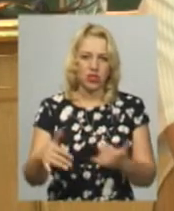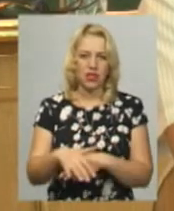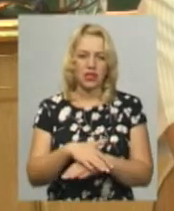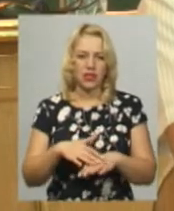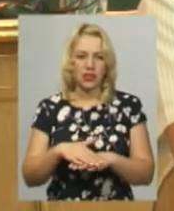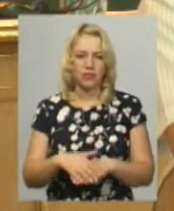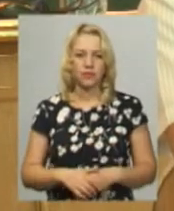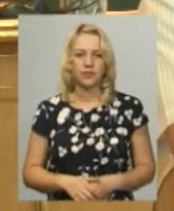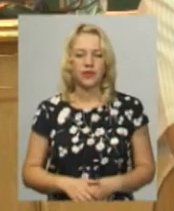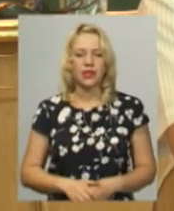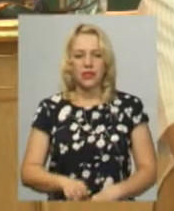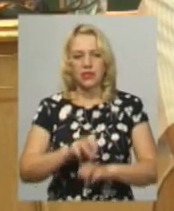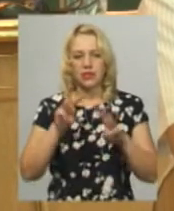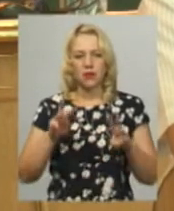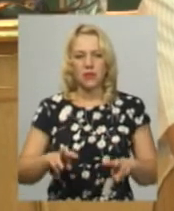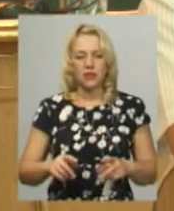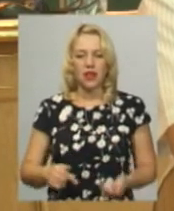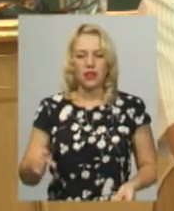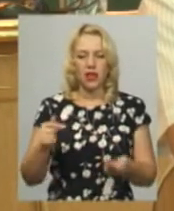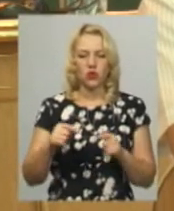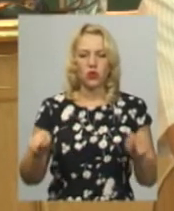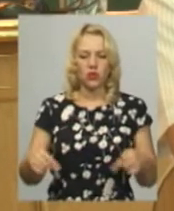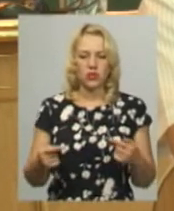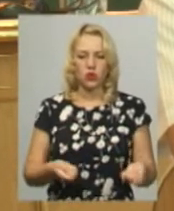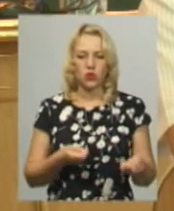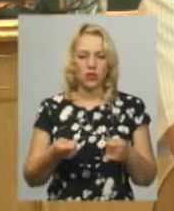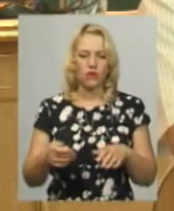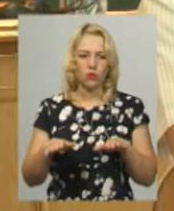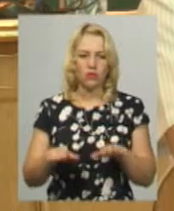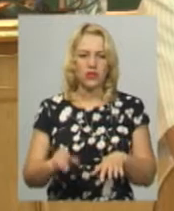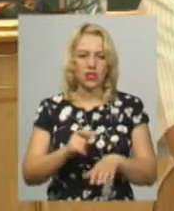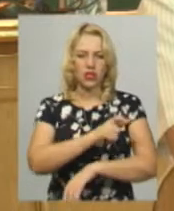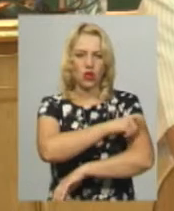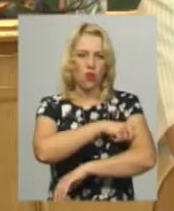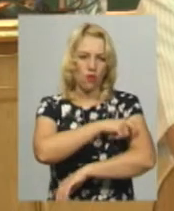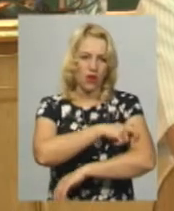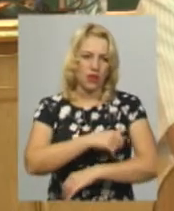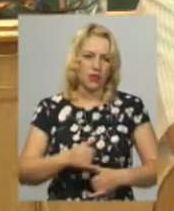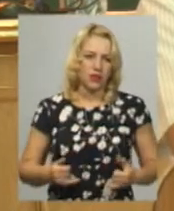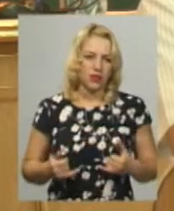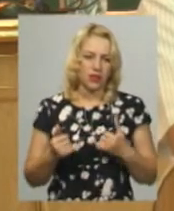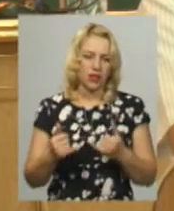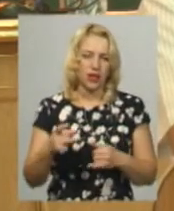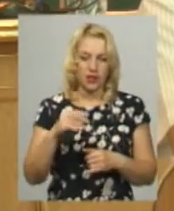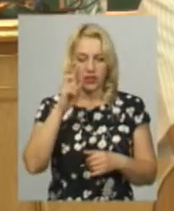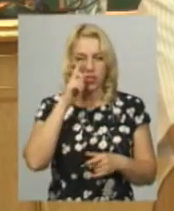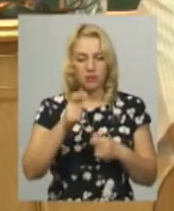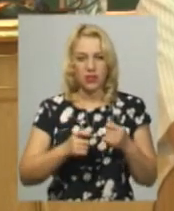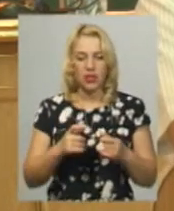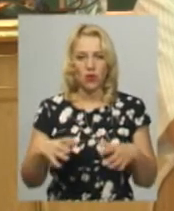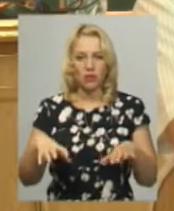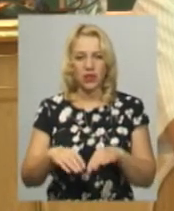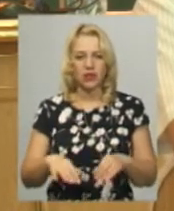Забезпечити належну організацію місцевих комісій ТЕП та НЕС та чергування, як у райдержадміністраціях та об'єдній